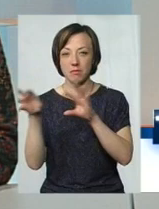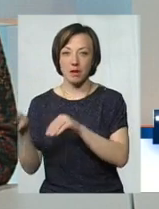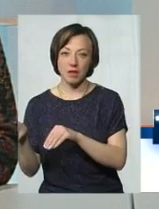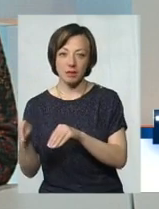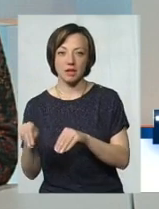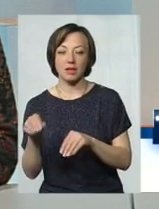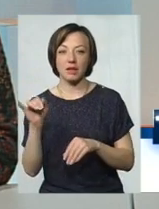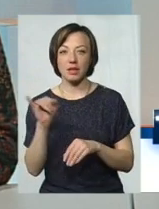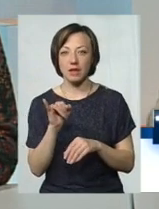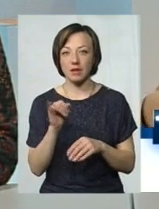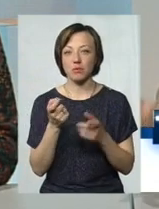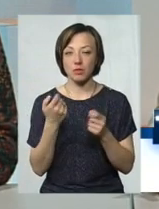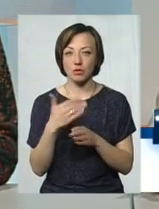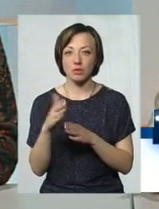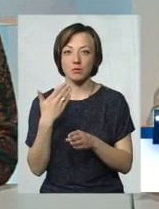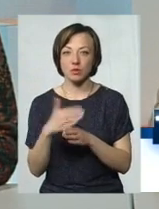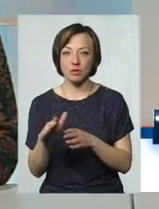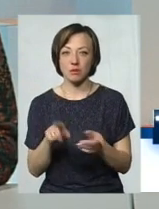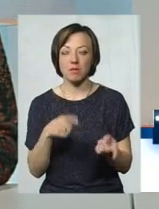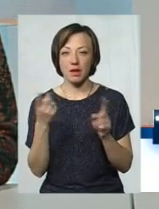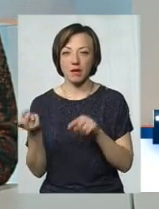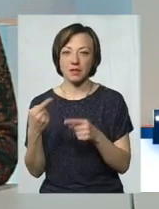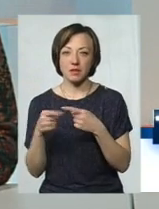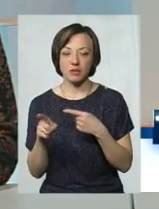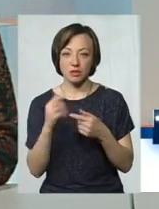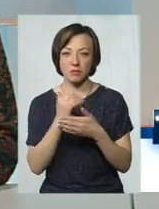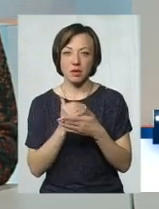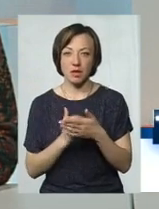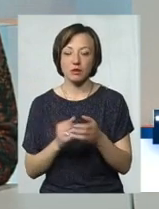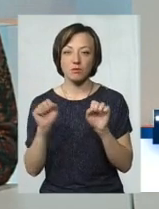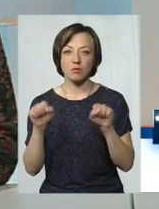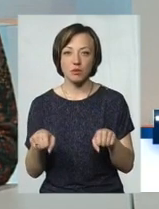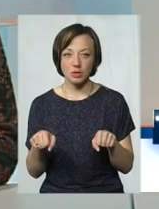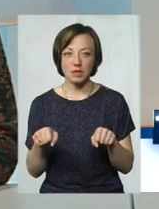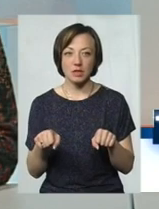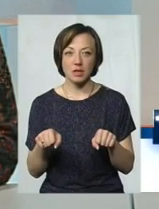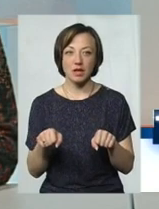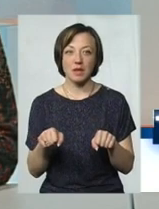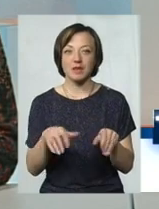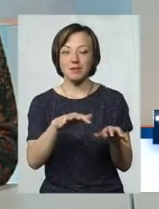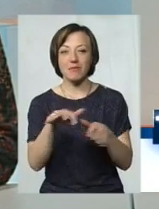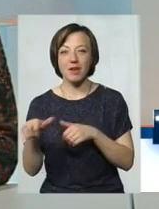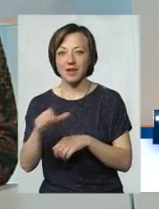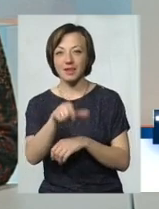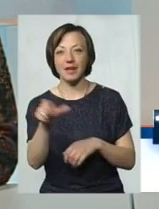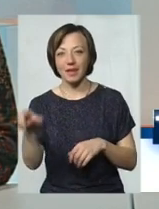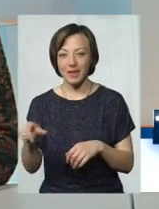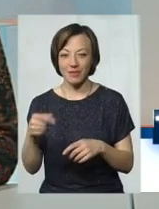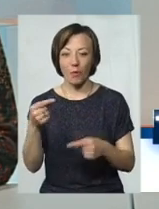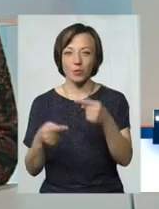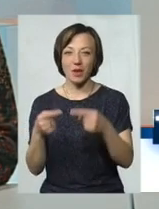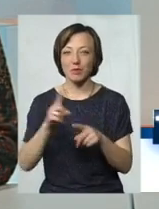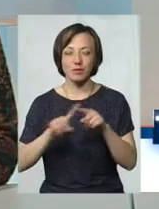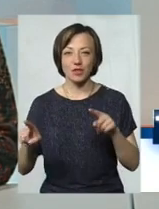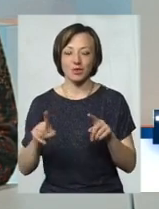звідти, і потрошки-потрошки перевести в інші мережі. А крім того, можна забрати клієнтів-конкурентів, які не будуть такі швидкі, і